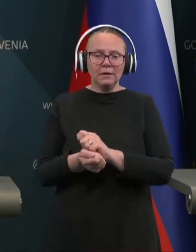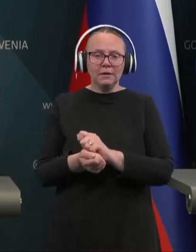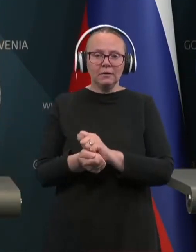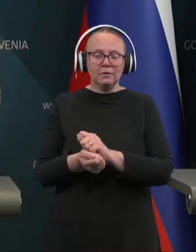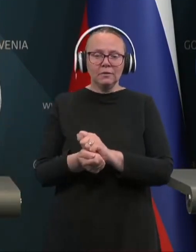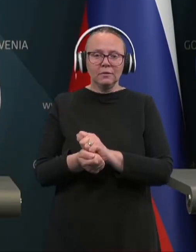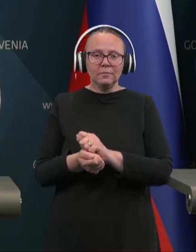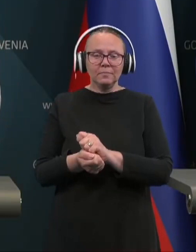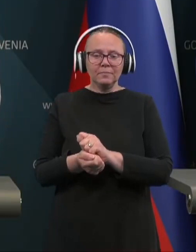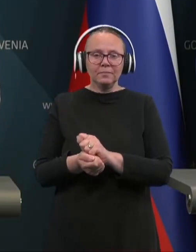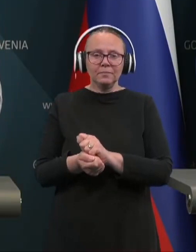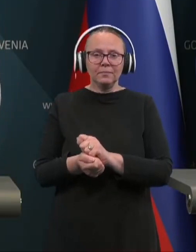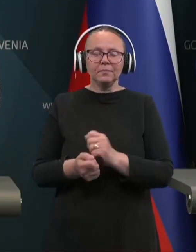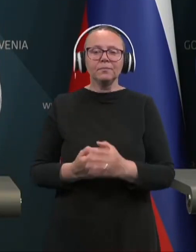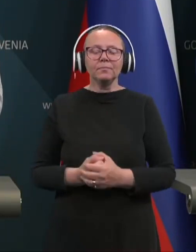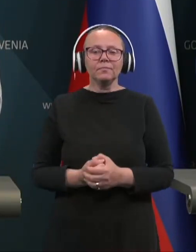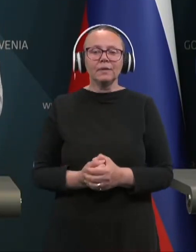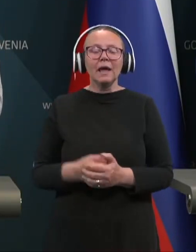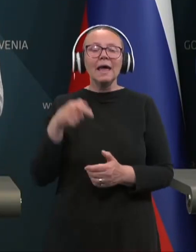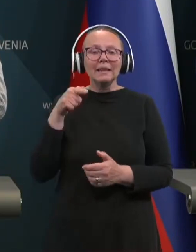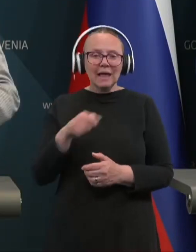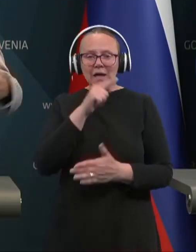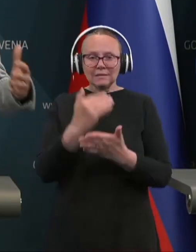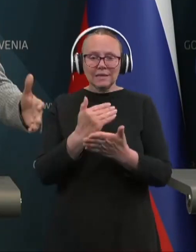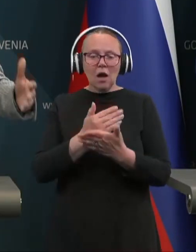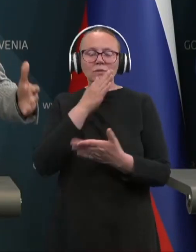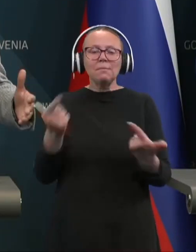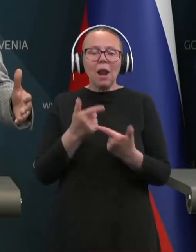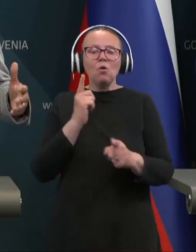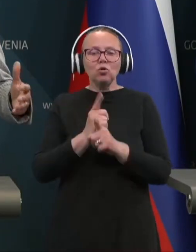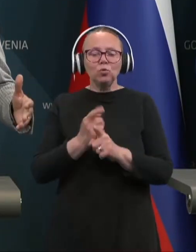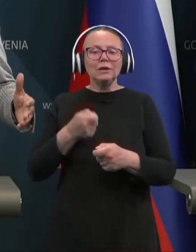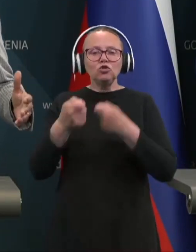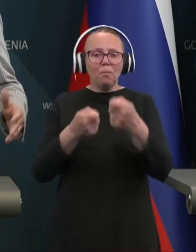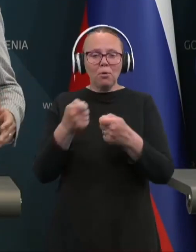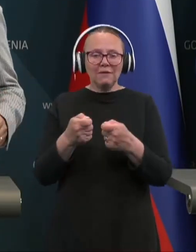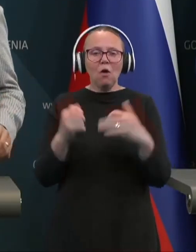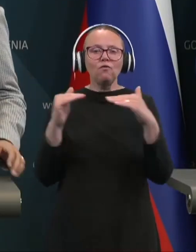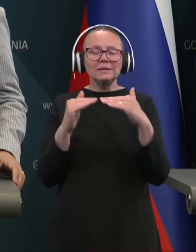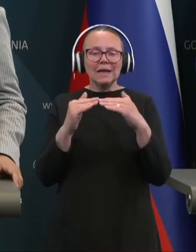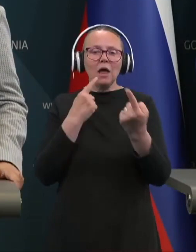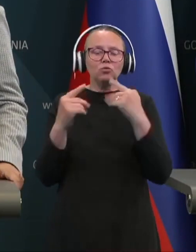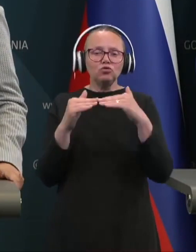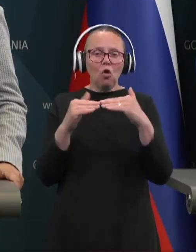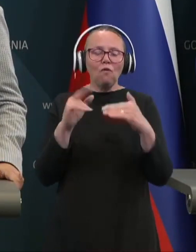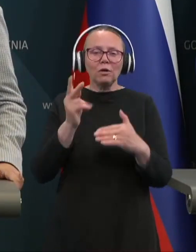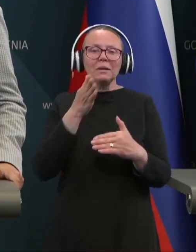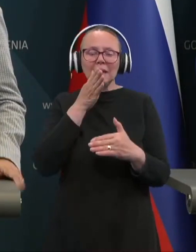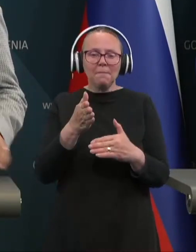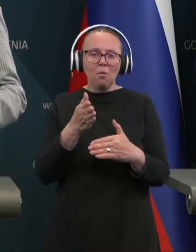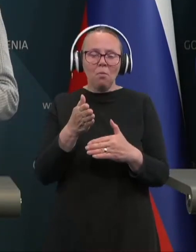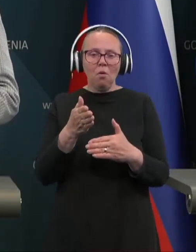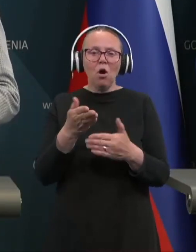ta zakon bo lahko tudi dopolnjeval v skladu z dogovoren, ki jih bomo dosegali pri plačni